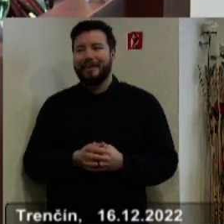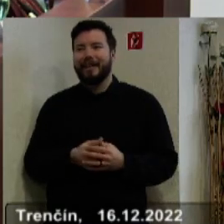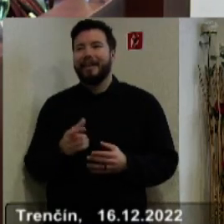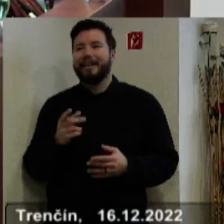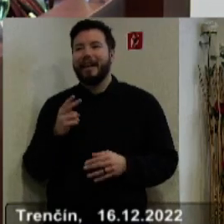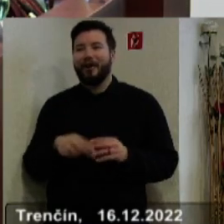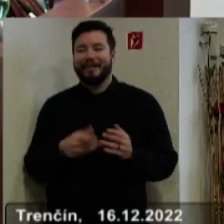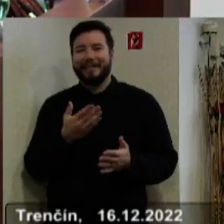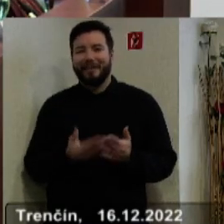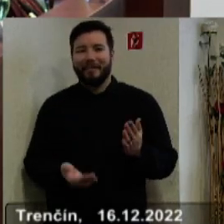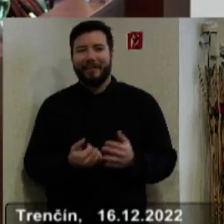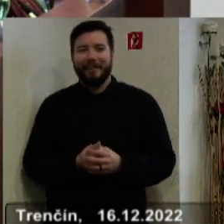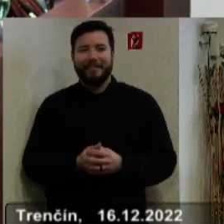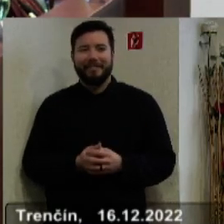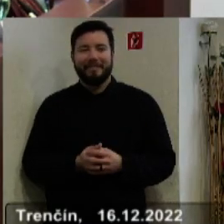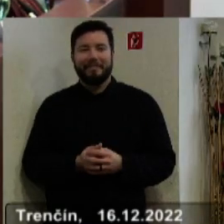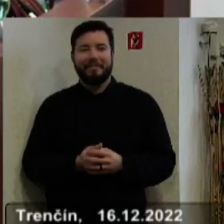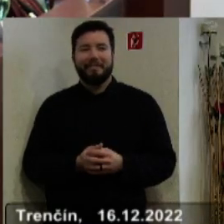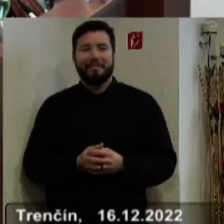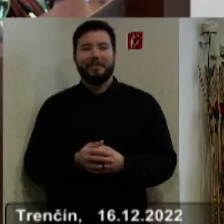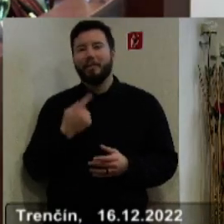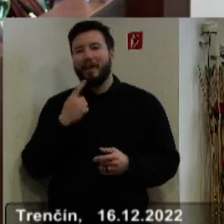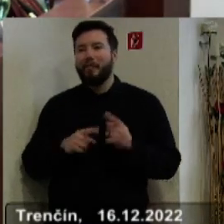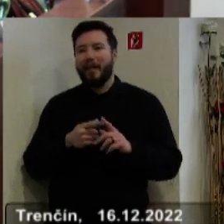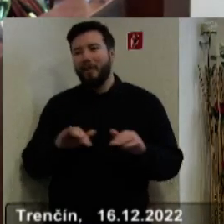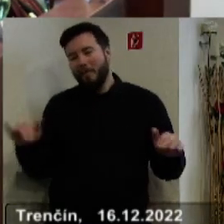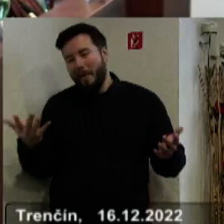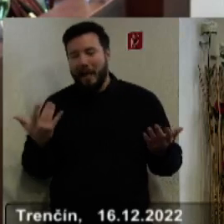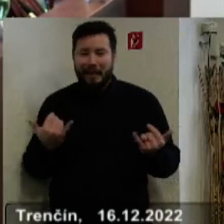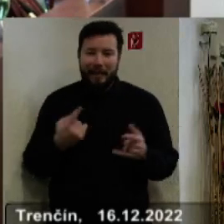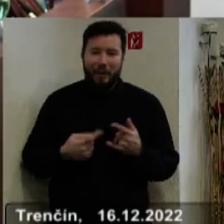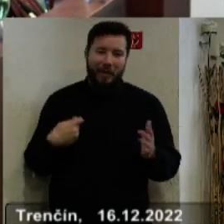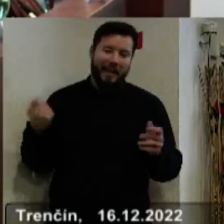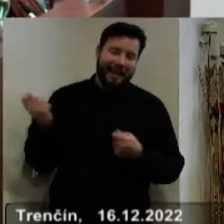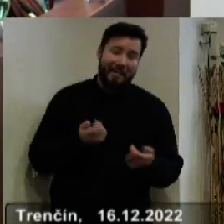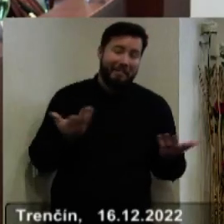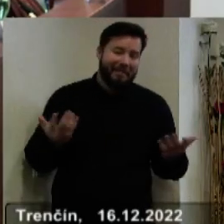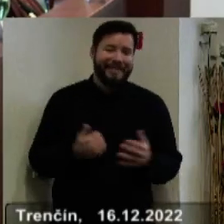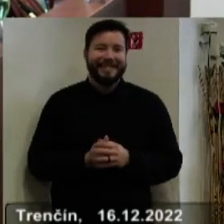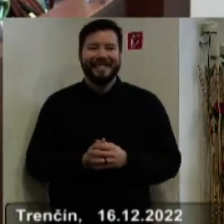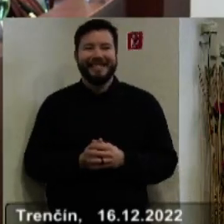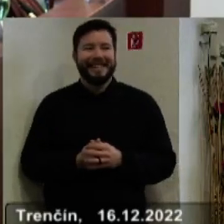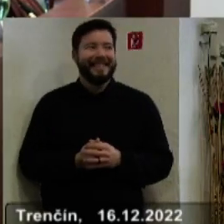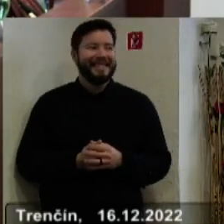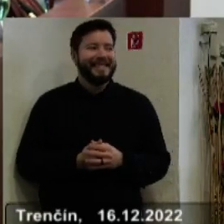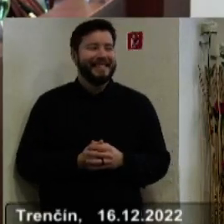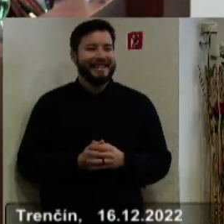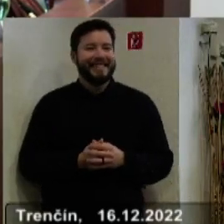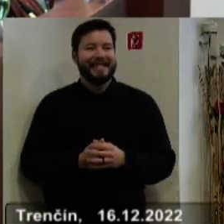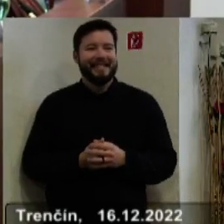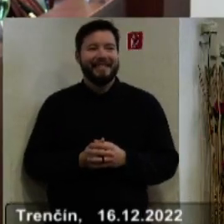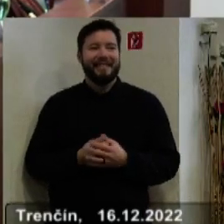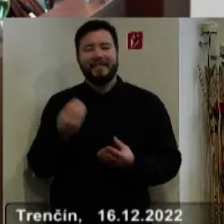to tak dopadlo. Dobre, som hovoril, že politiku nie, ale predsa len trochu áno. Takže... Ďakujem pán poprzedná.